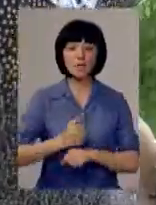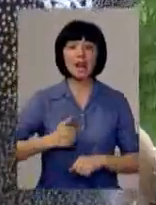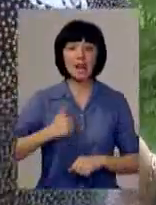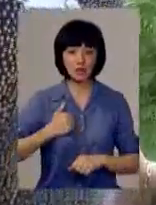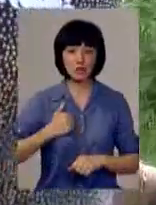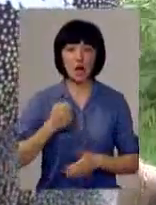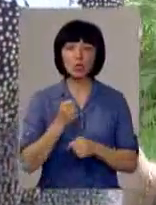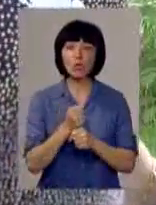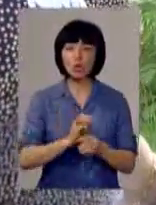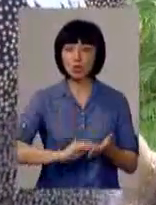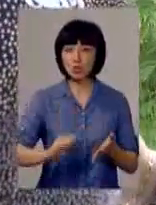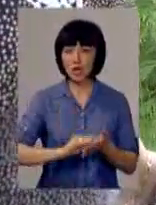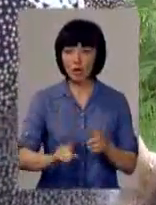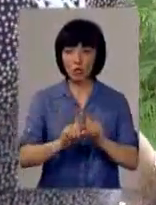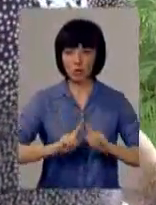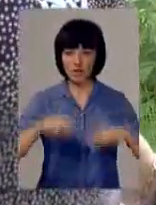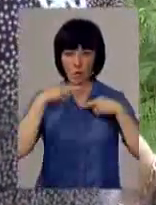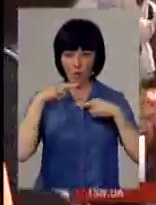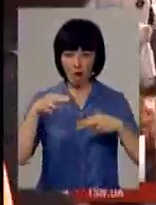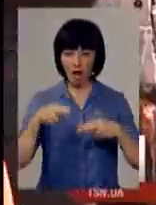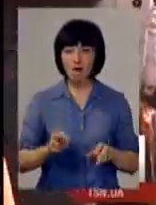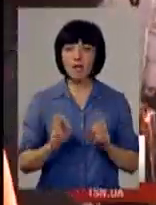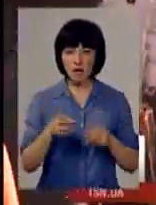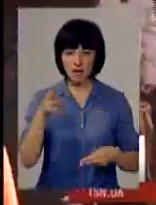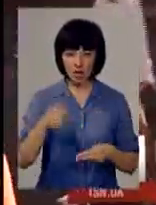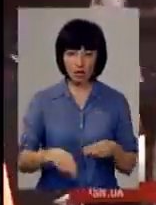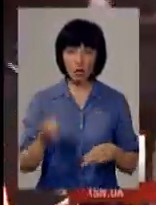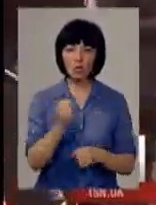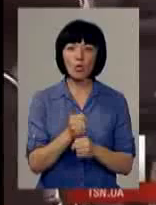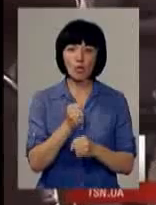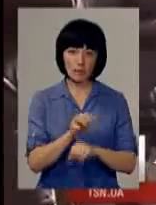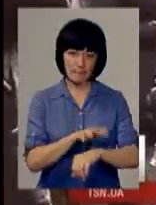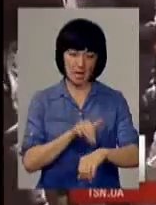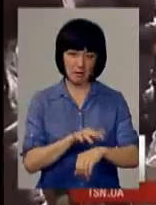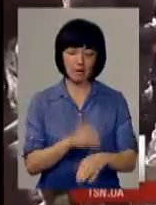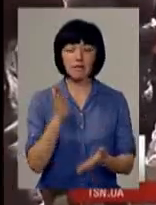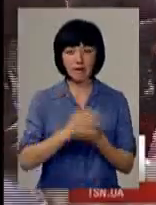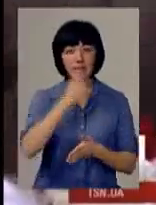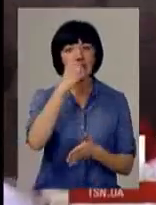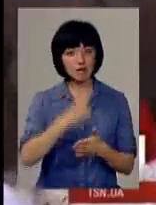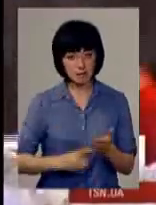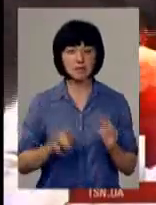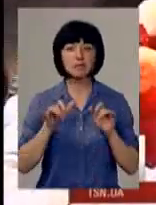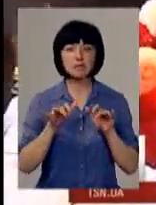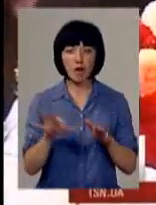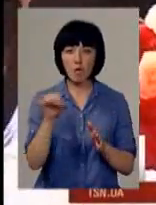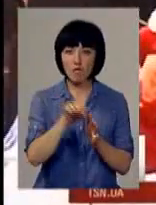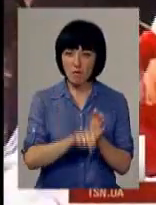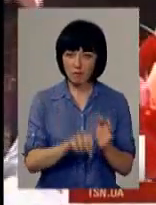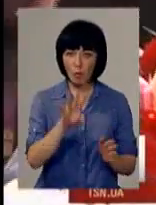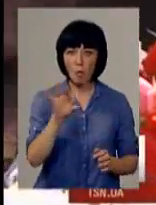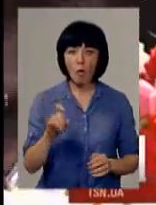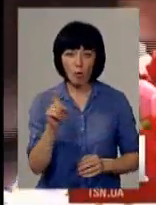гідності, до роботи журналістів особлива увага, як зрештою і до роботи міліції. Тож є надія, що справа про вбивство